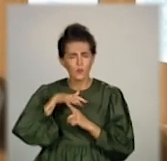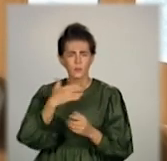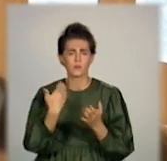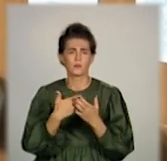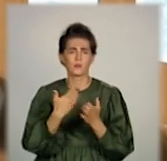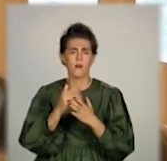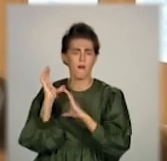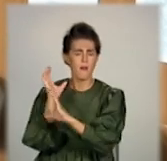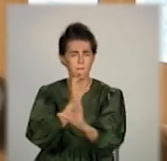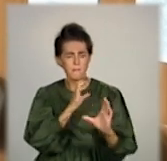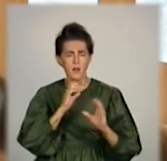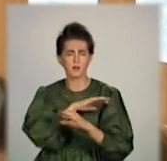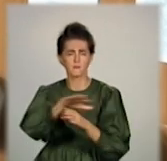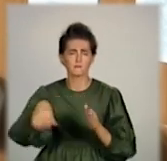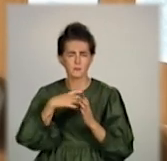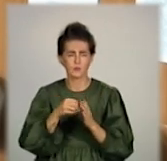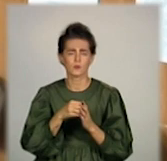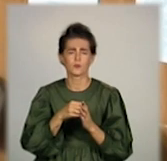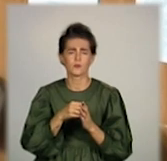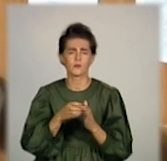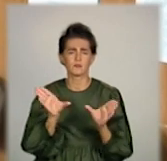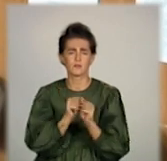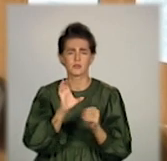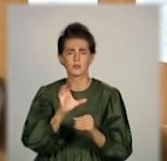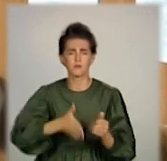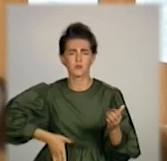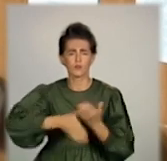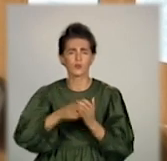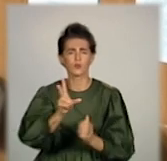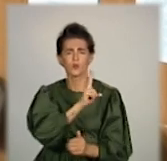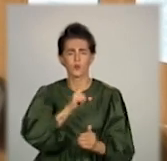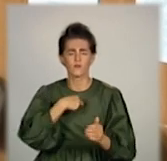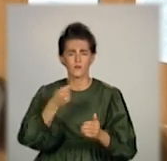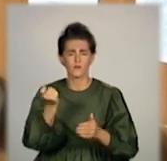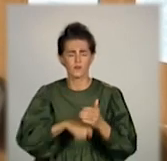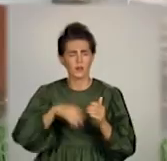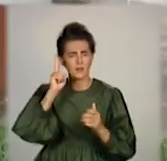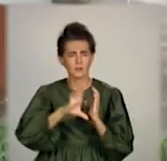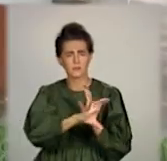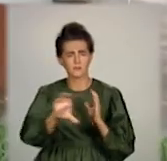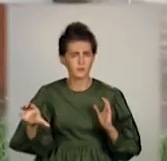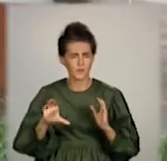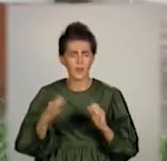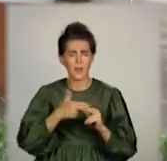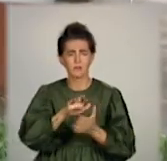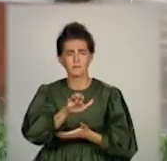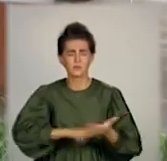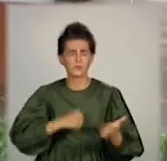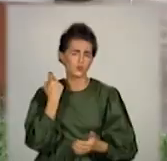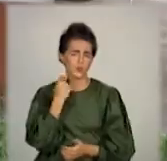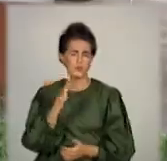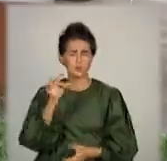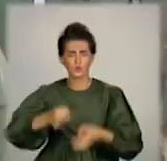камери, з допомогою котрих ми відключаємо каналізації. Стягувати борги у